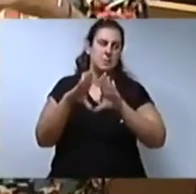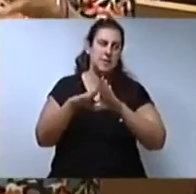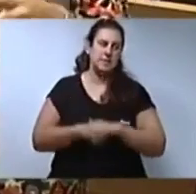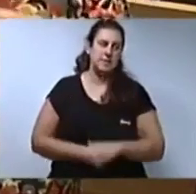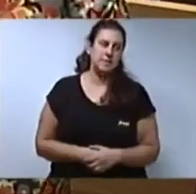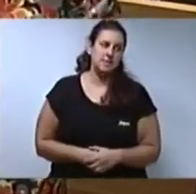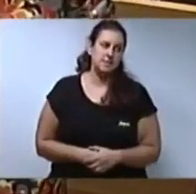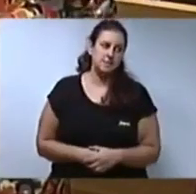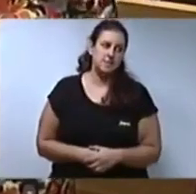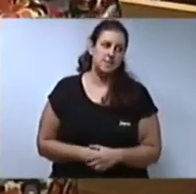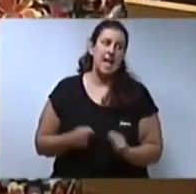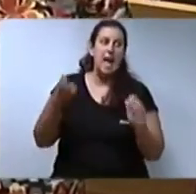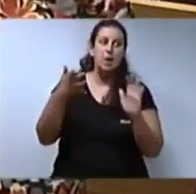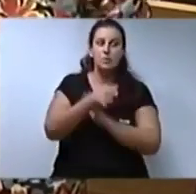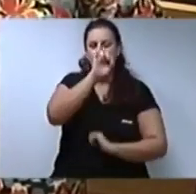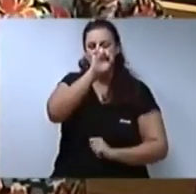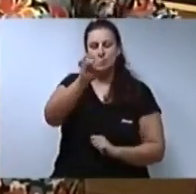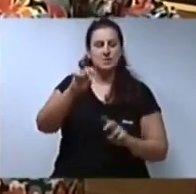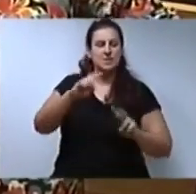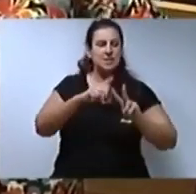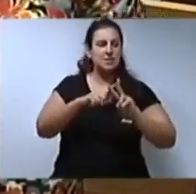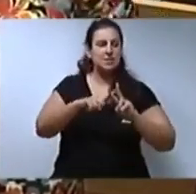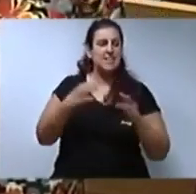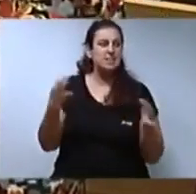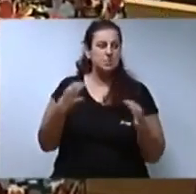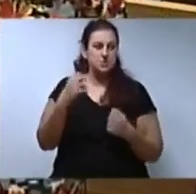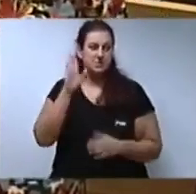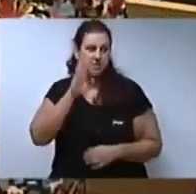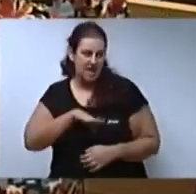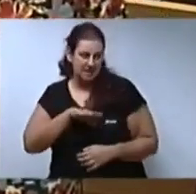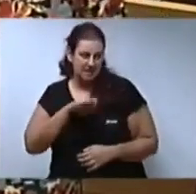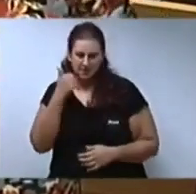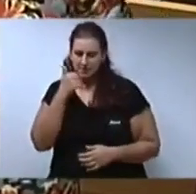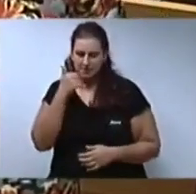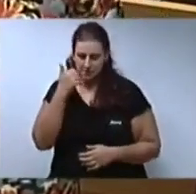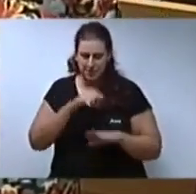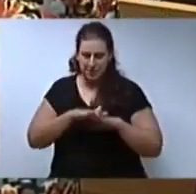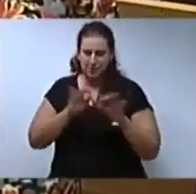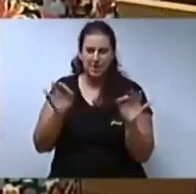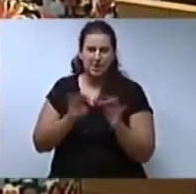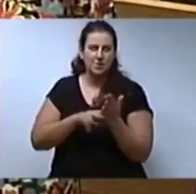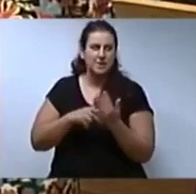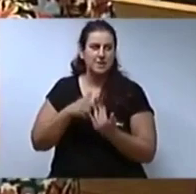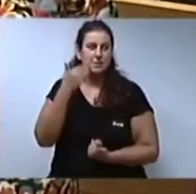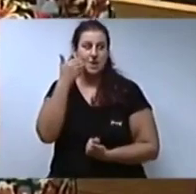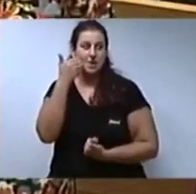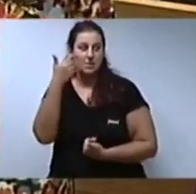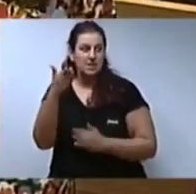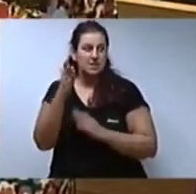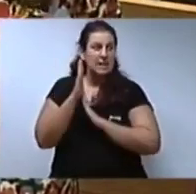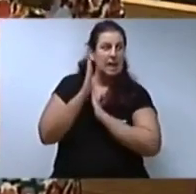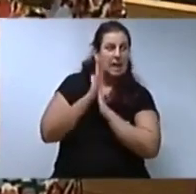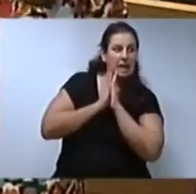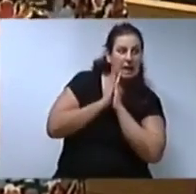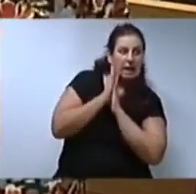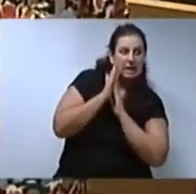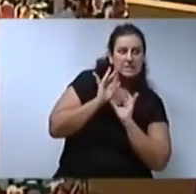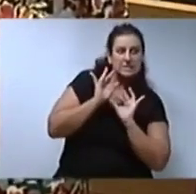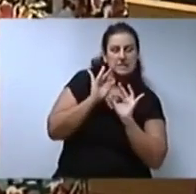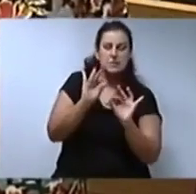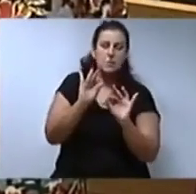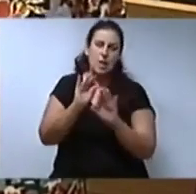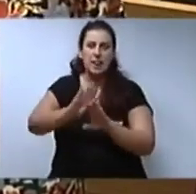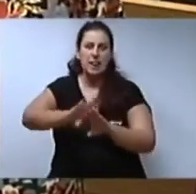L'argument favorit de Vox. Que somos reals. Que somos las madrastas de Celicienta. Gran